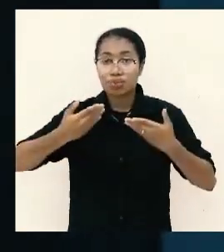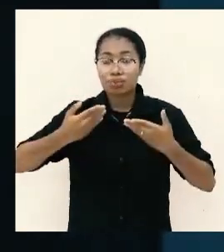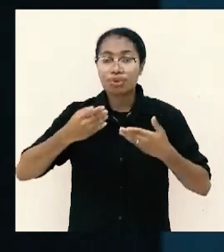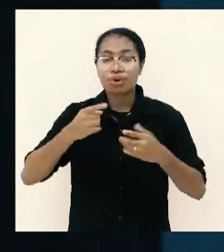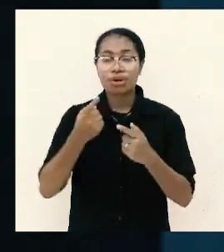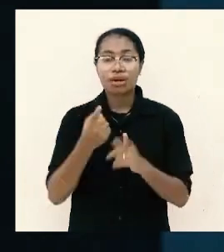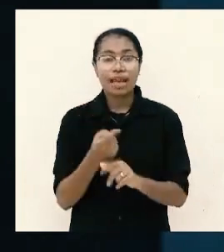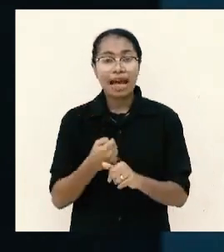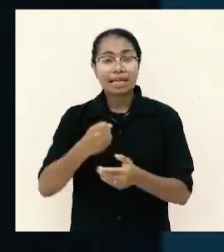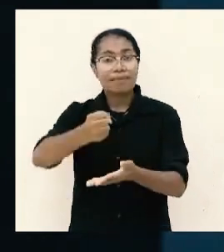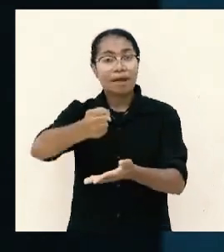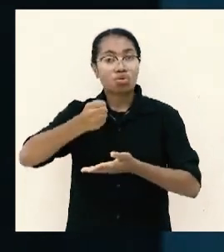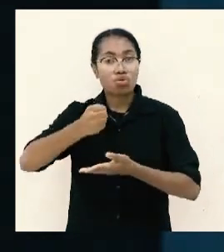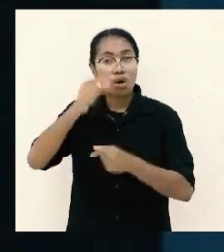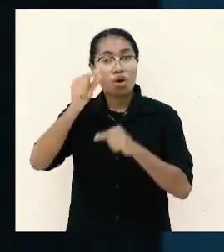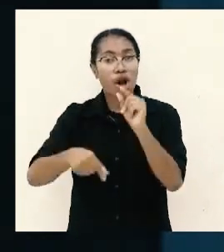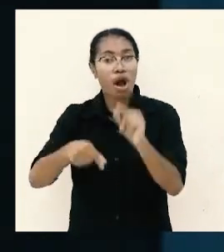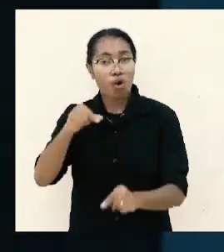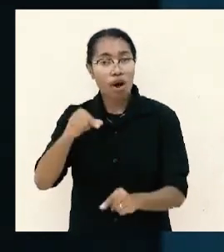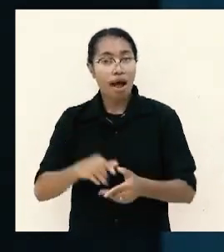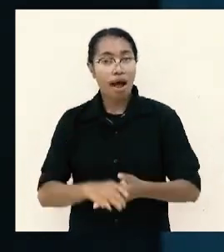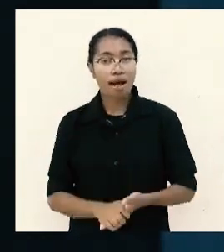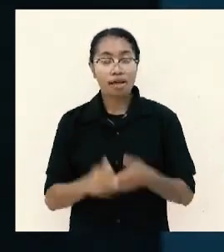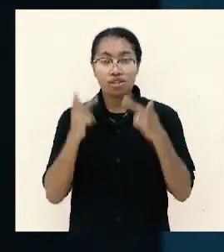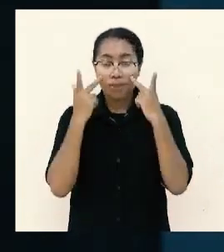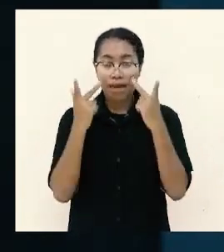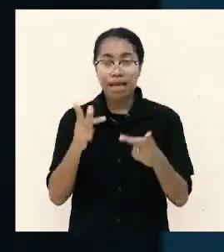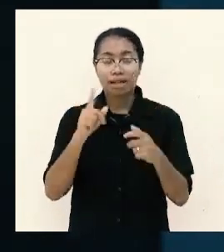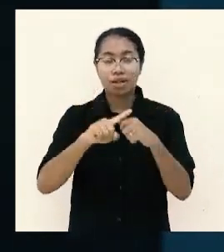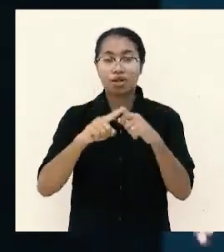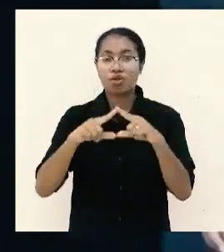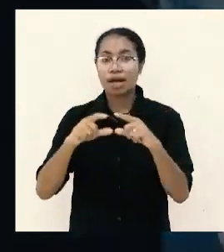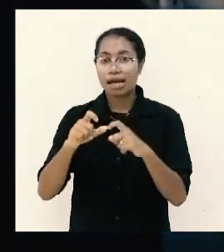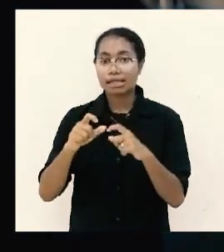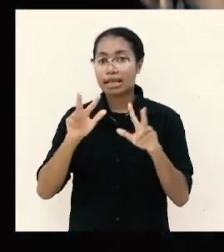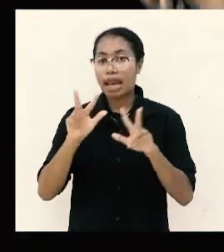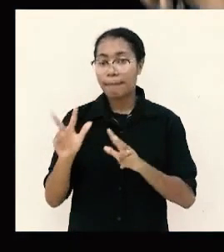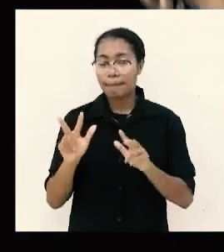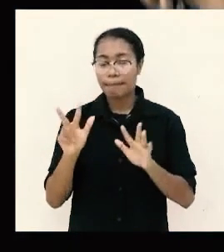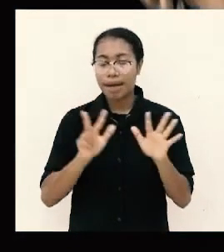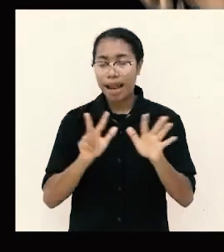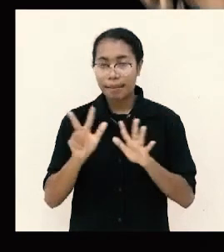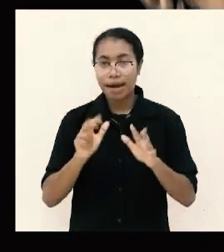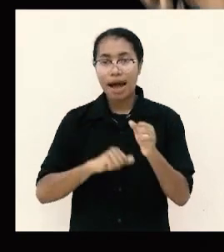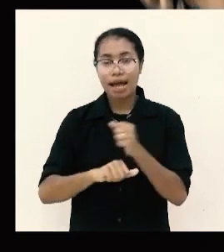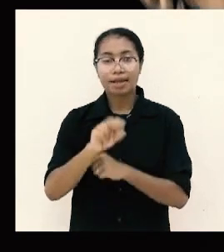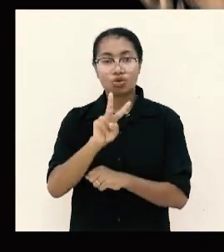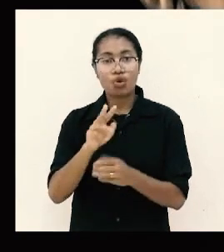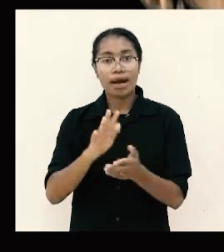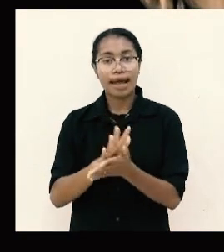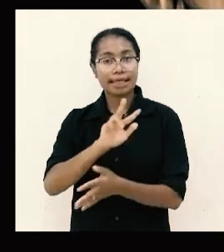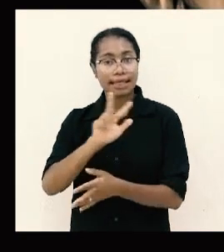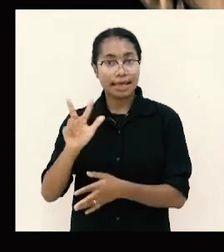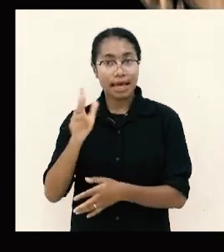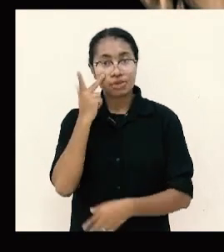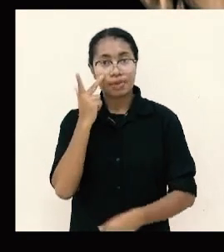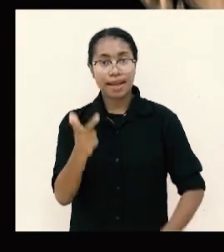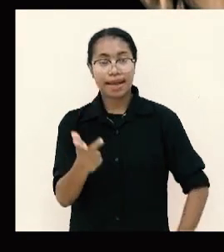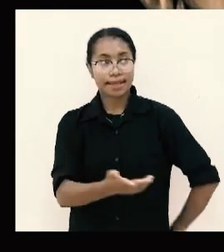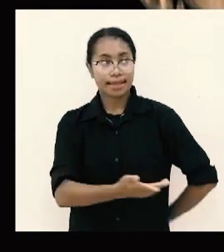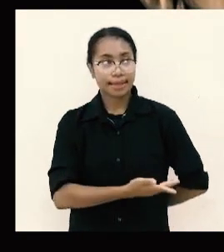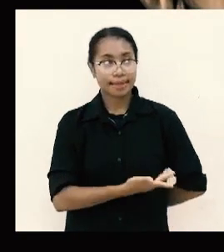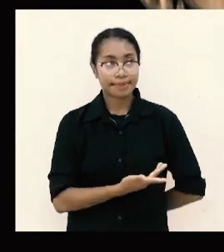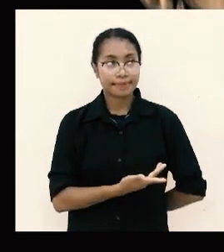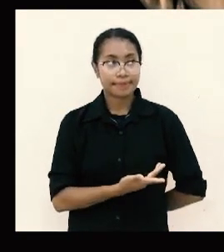bantuan orang perhatikan lukas 8 2 dan 3 dan juga beberapa orang perempuan